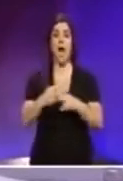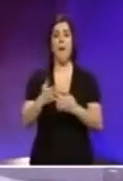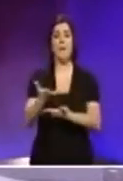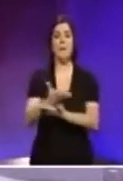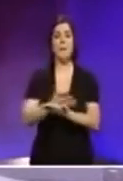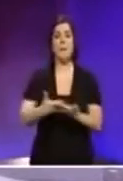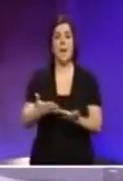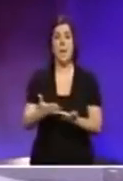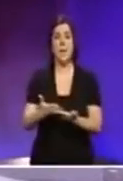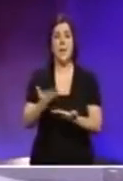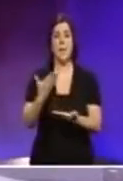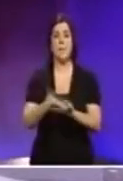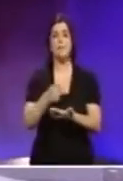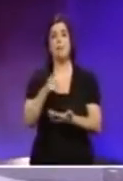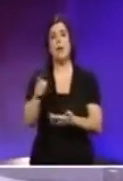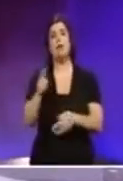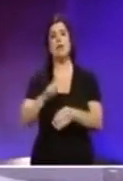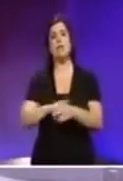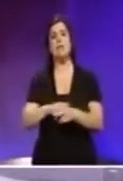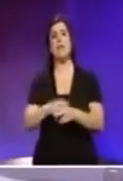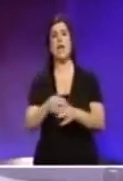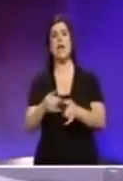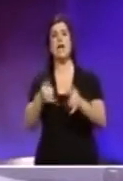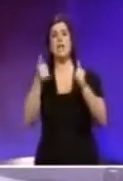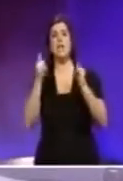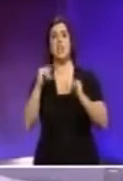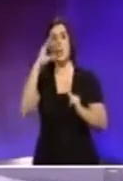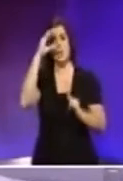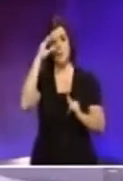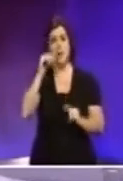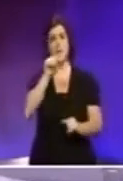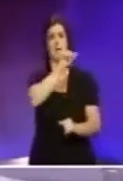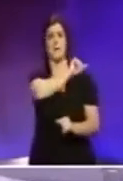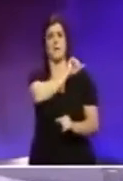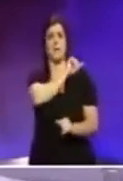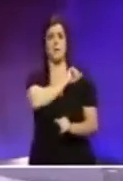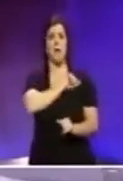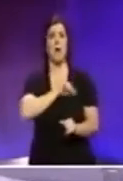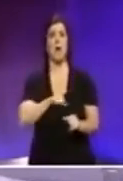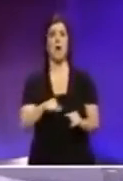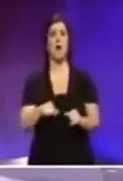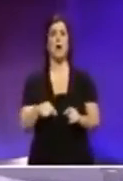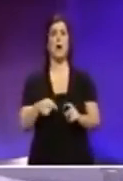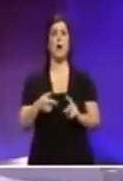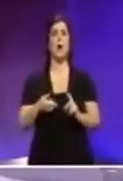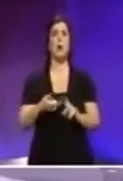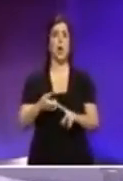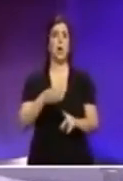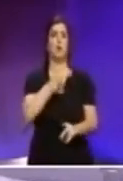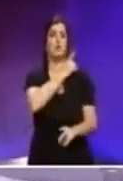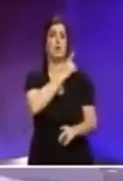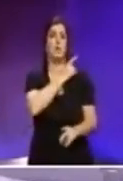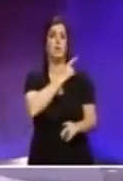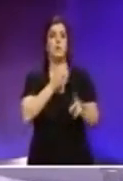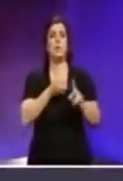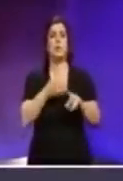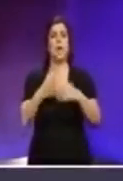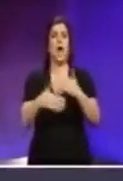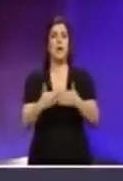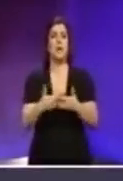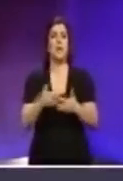l-ligġi bħix daw kollaj kunnistu jisru ċermen ta-autoritajit ta-diretturi eċġera eċġera